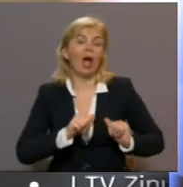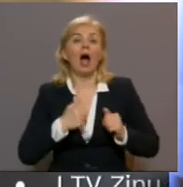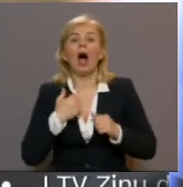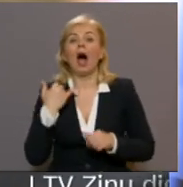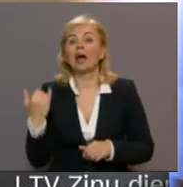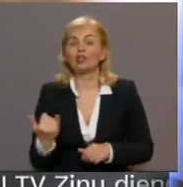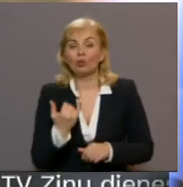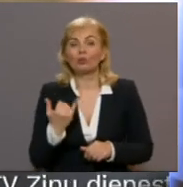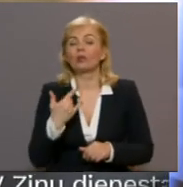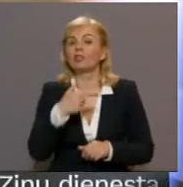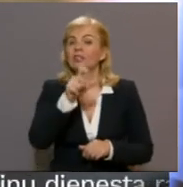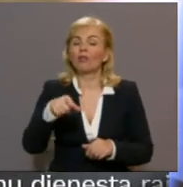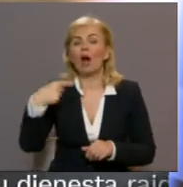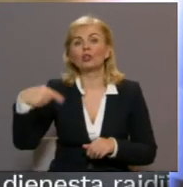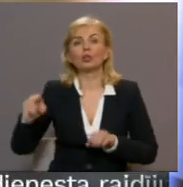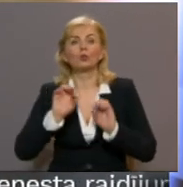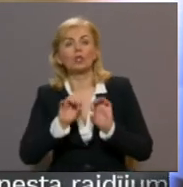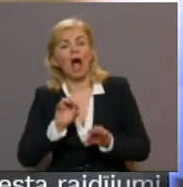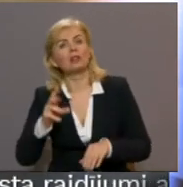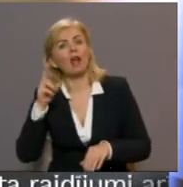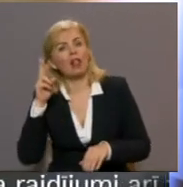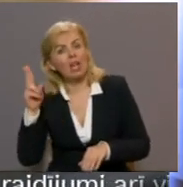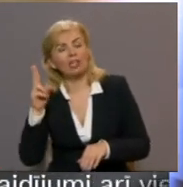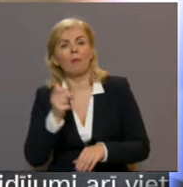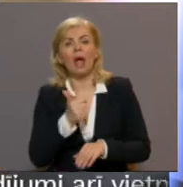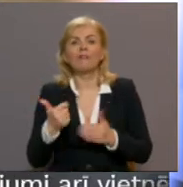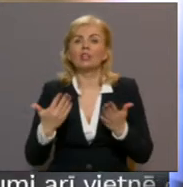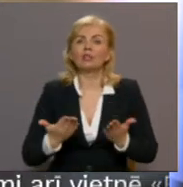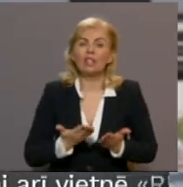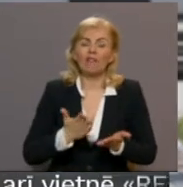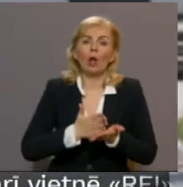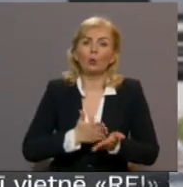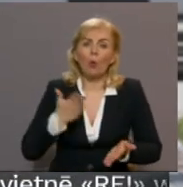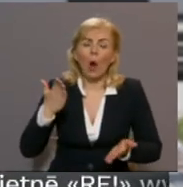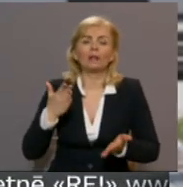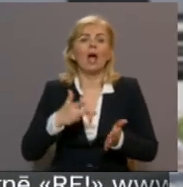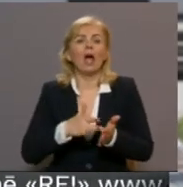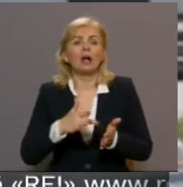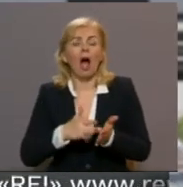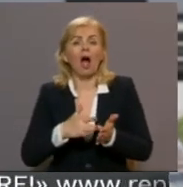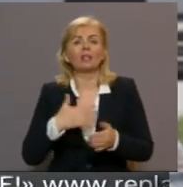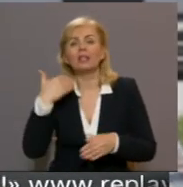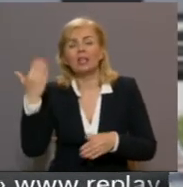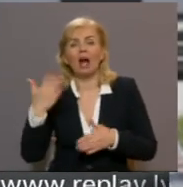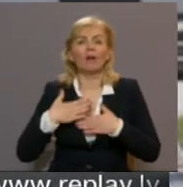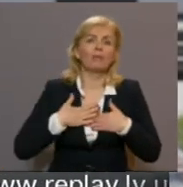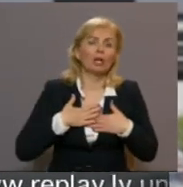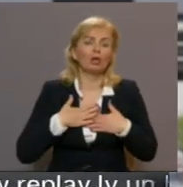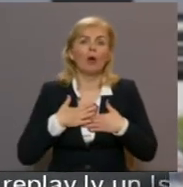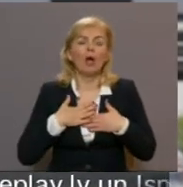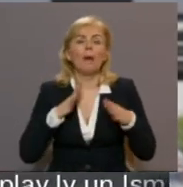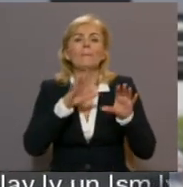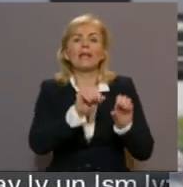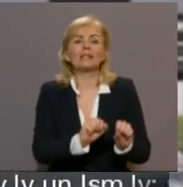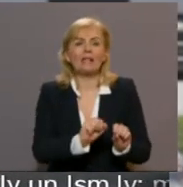cilvēku liecības, par to, kas viņu dzīvē ir noticis un kādi dieva brīnumi, ja pieskāriens,